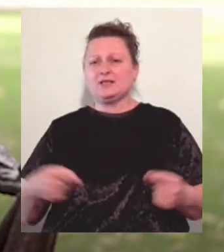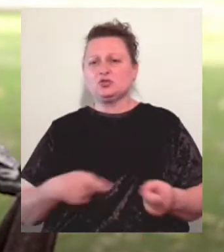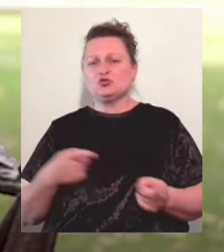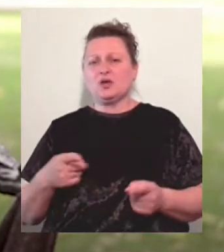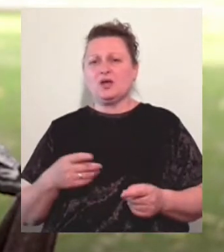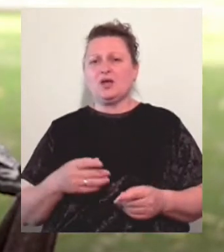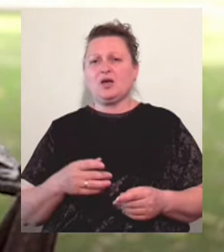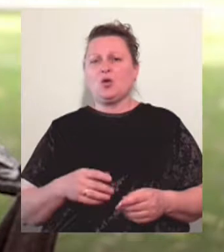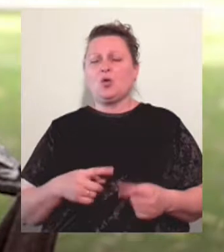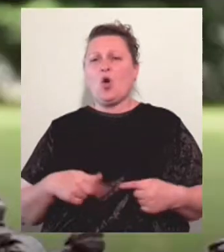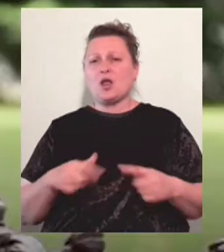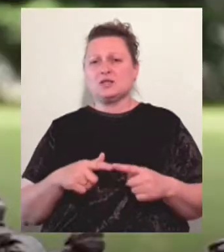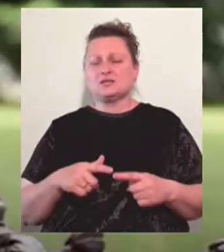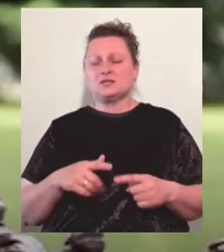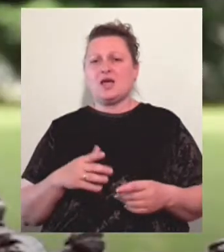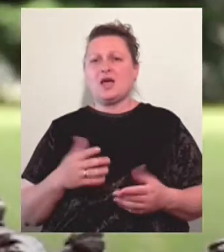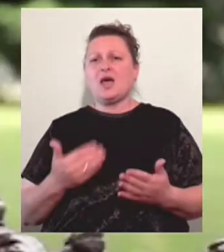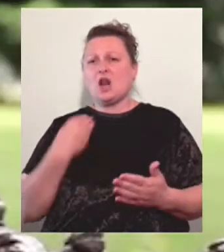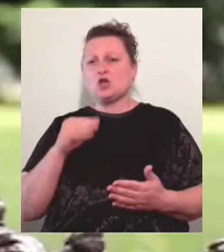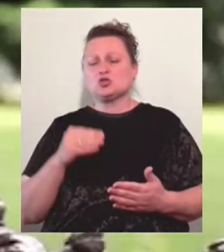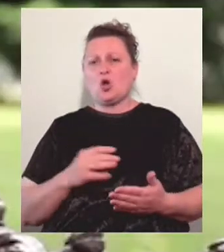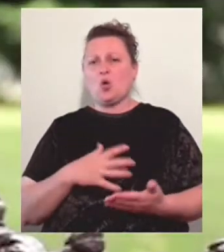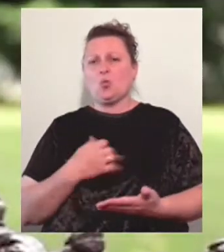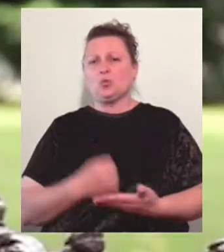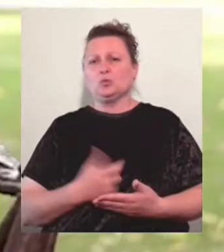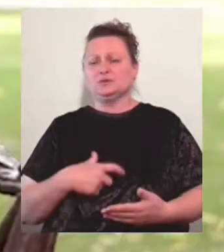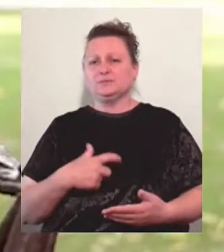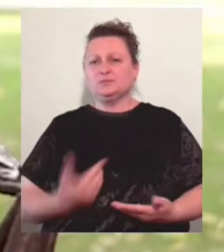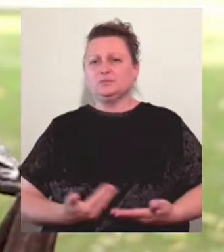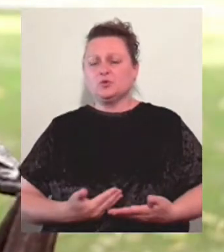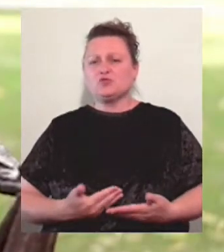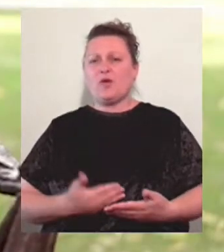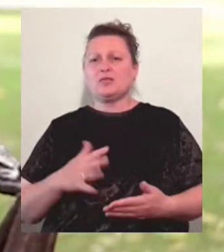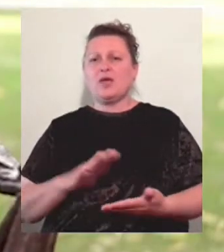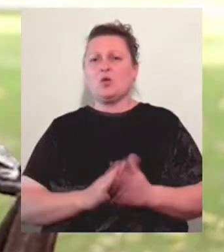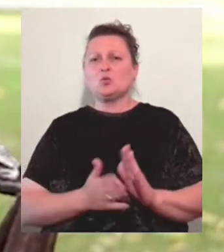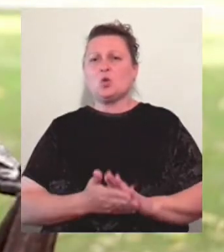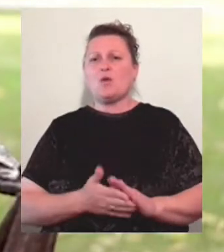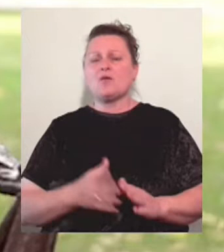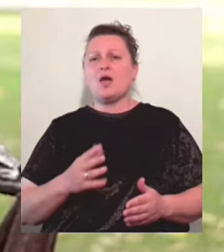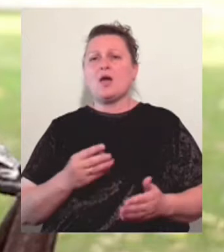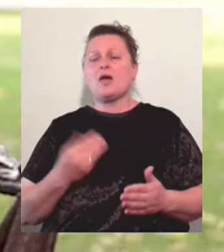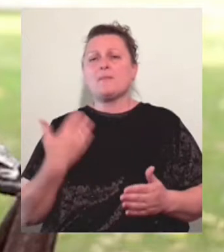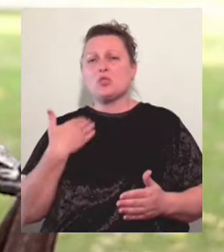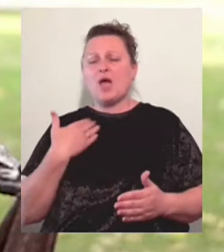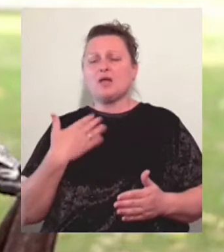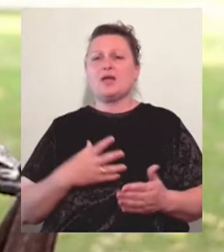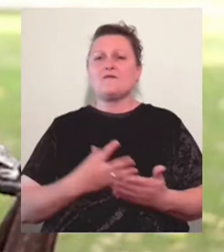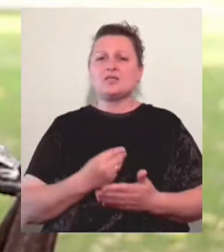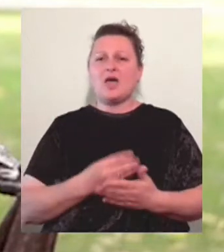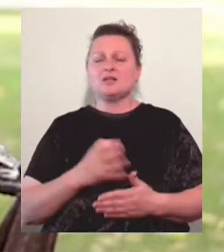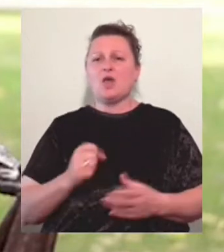кращими умовами утримання. Це дозволить оптимізувати систему, зменшити видатки поточні та капітальні видатки на